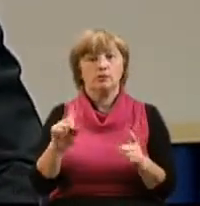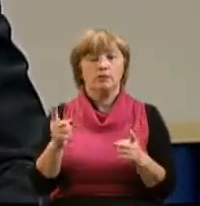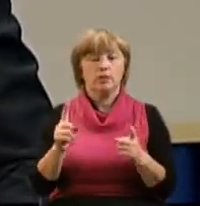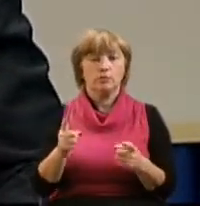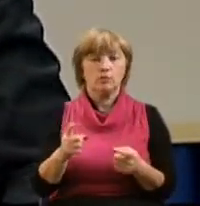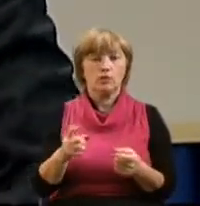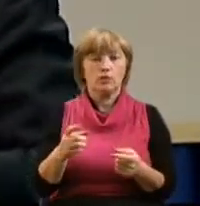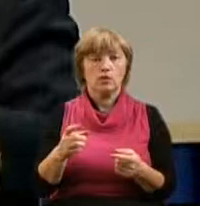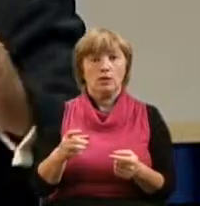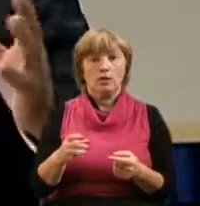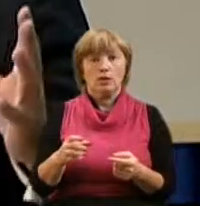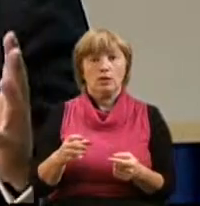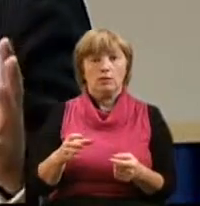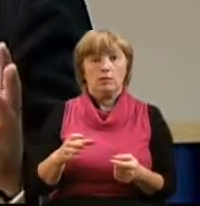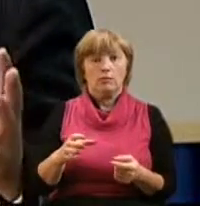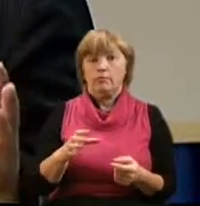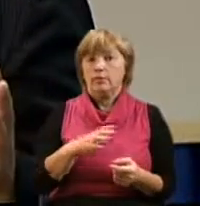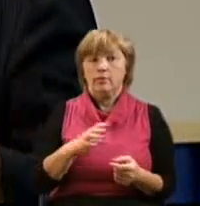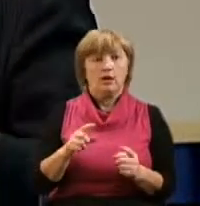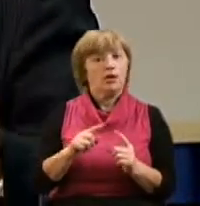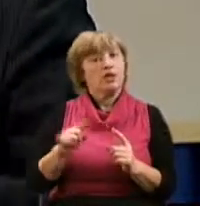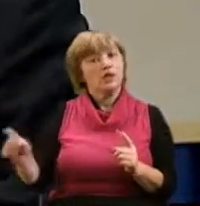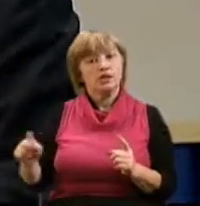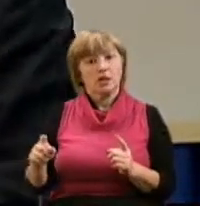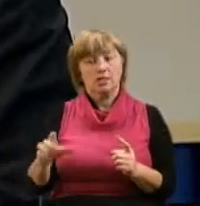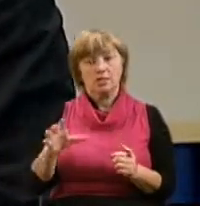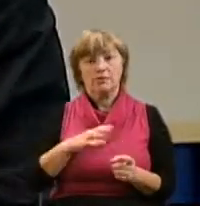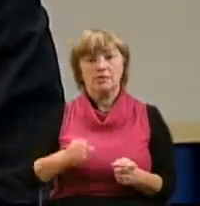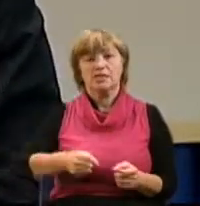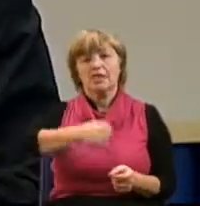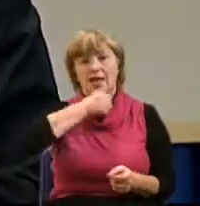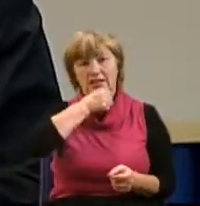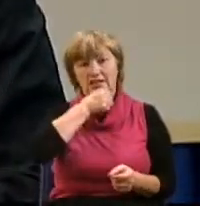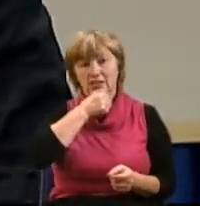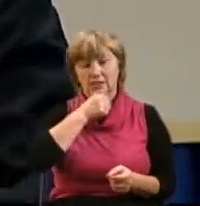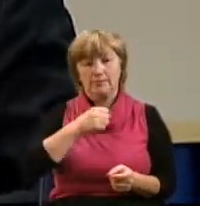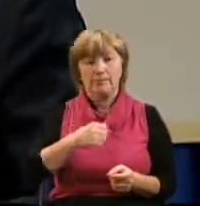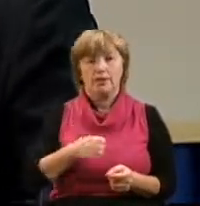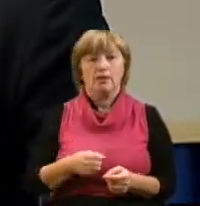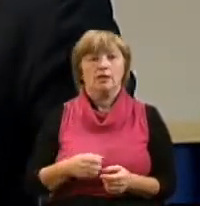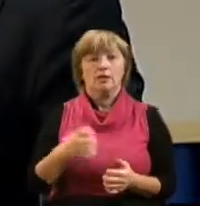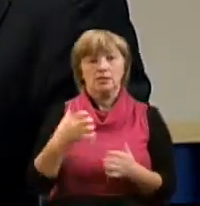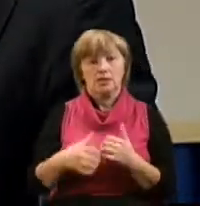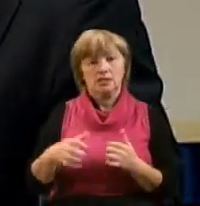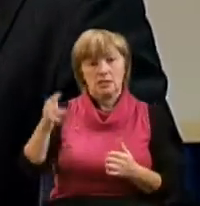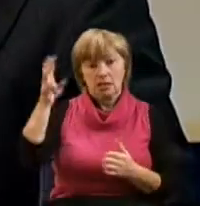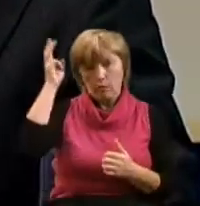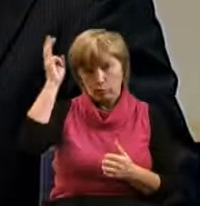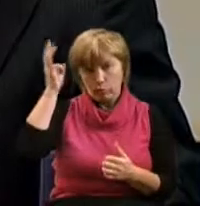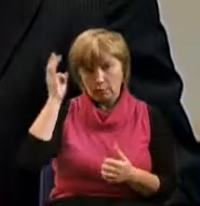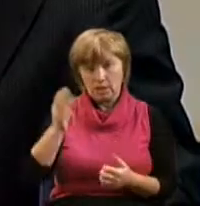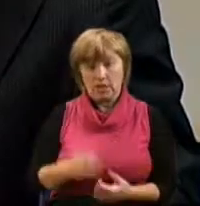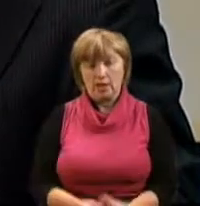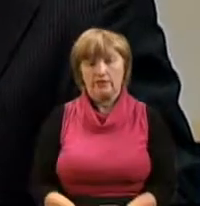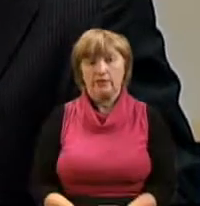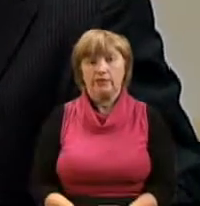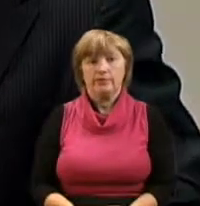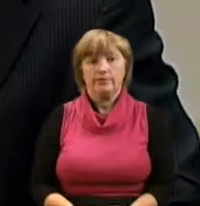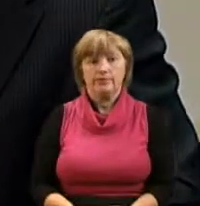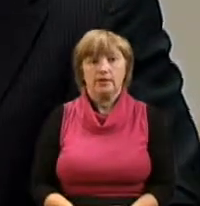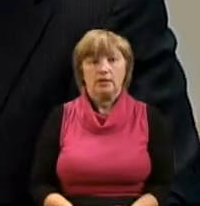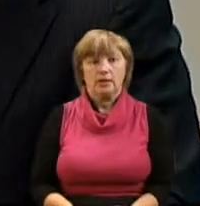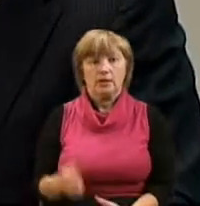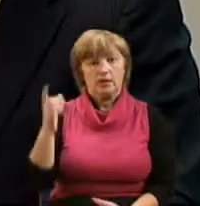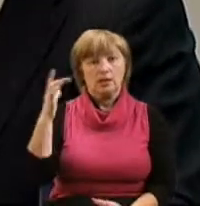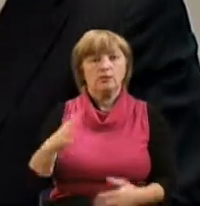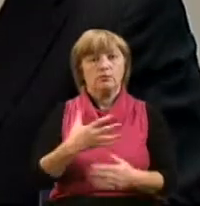он выделялся со всех, и он был старшим среди апостолов. И Господь